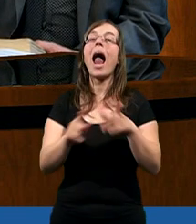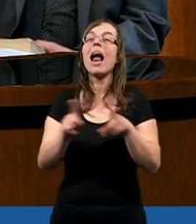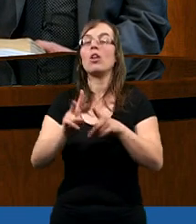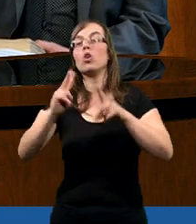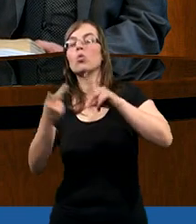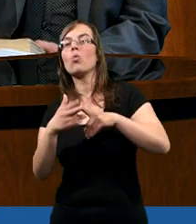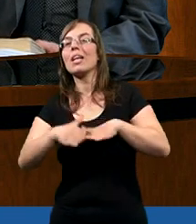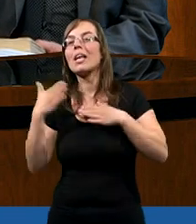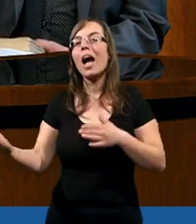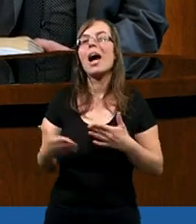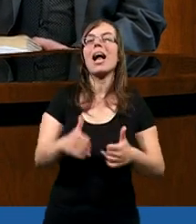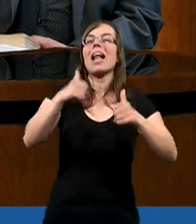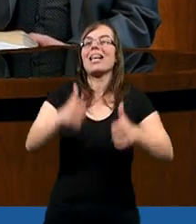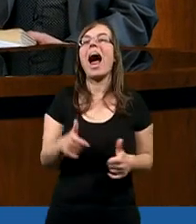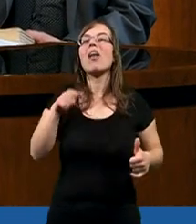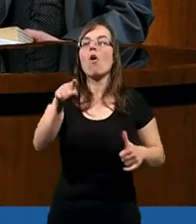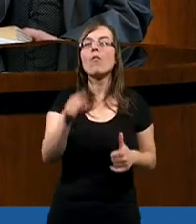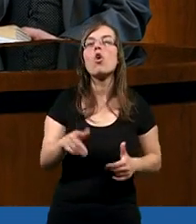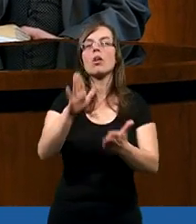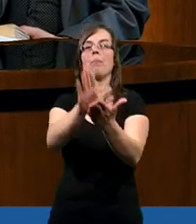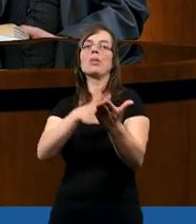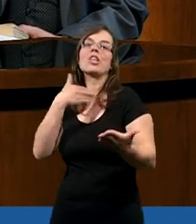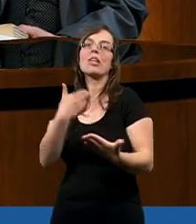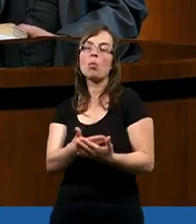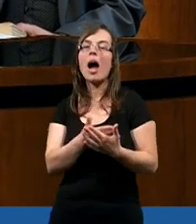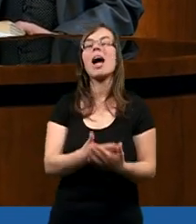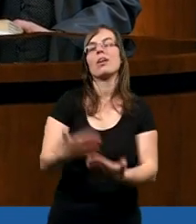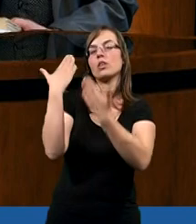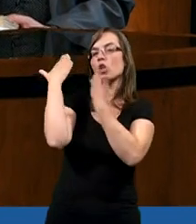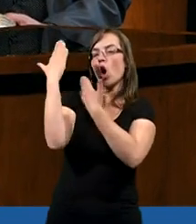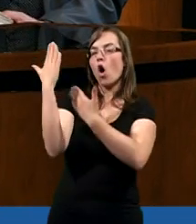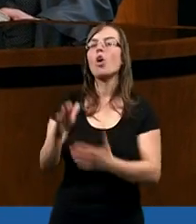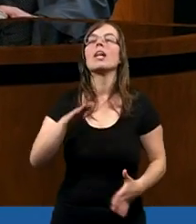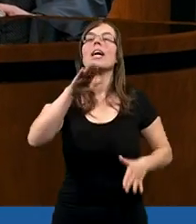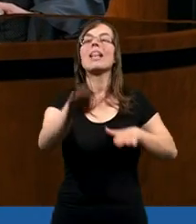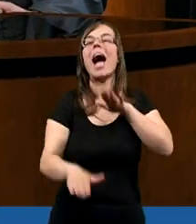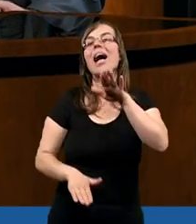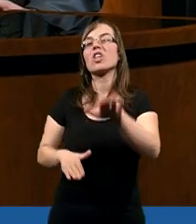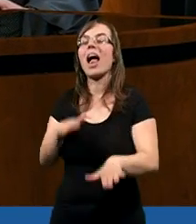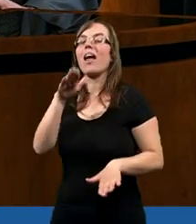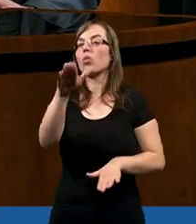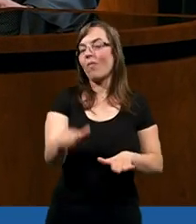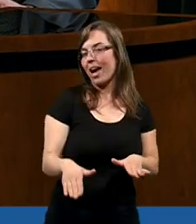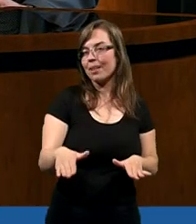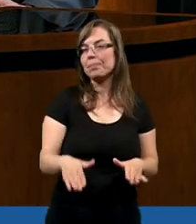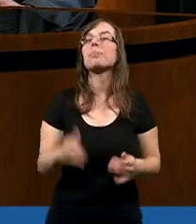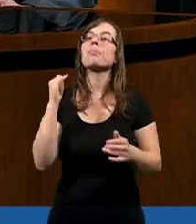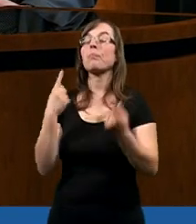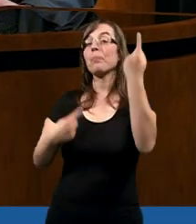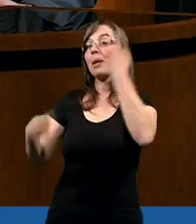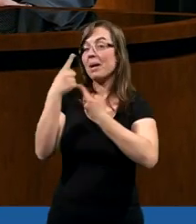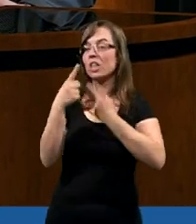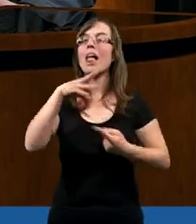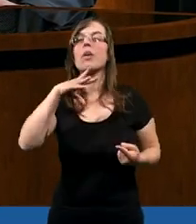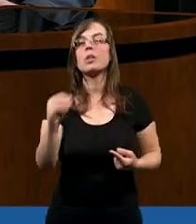Ale z drugiej strony stanowi On przykład godny naśladowania. I